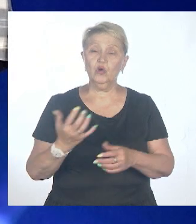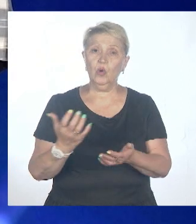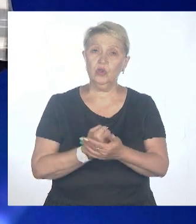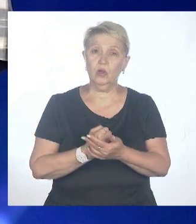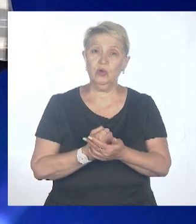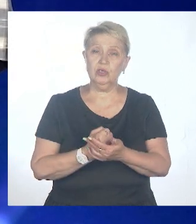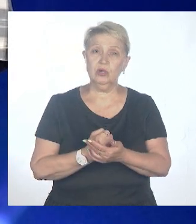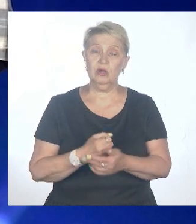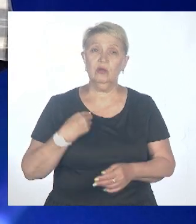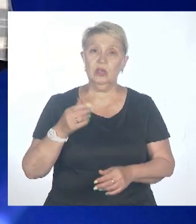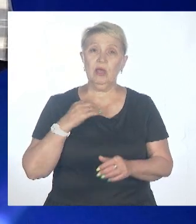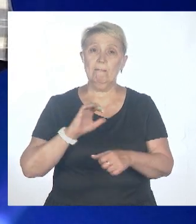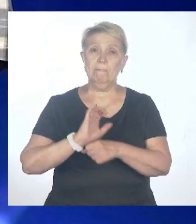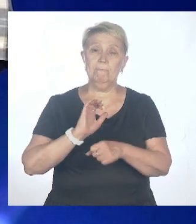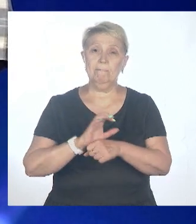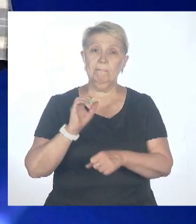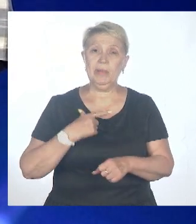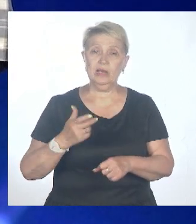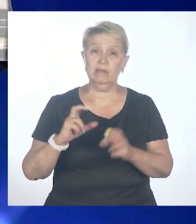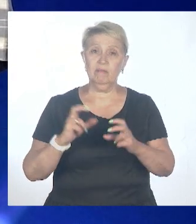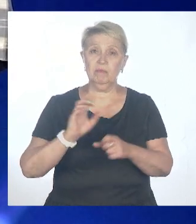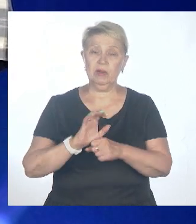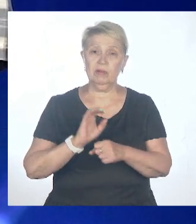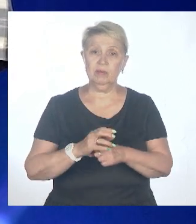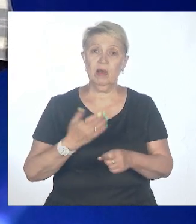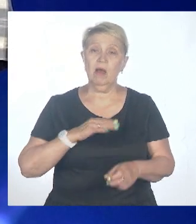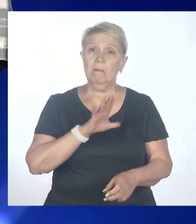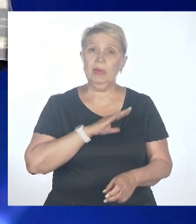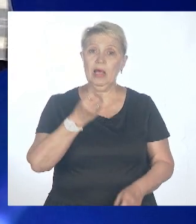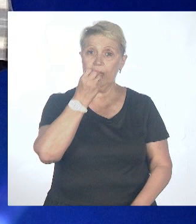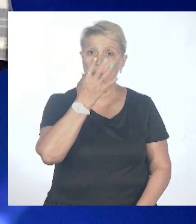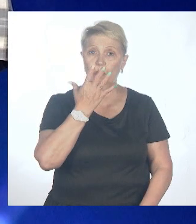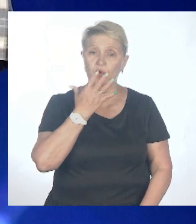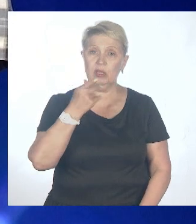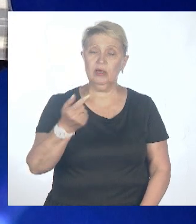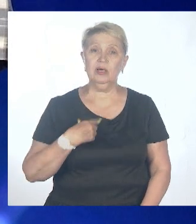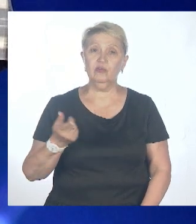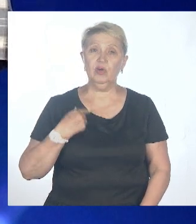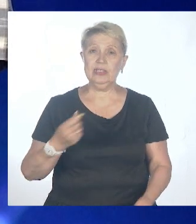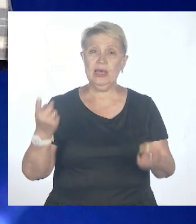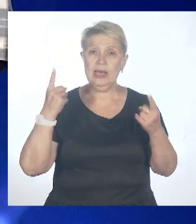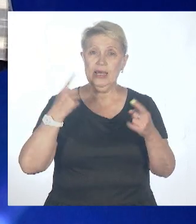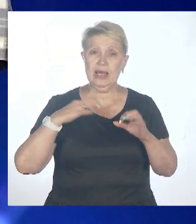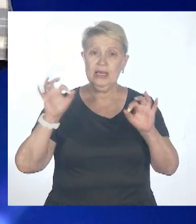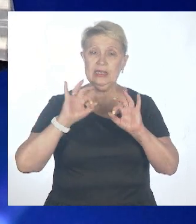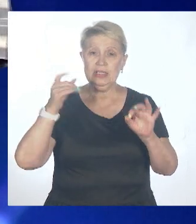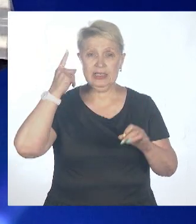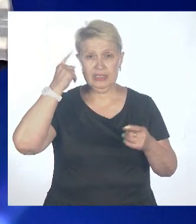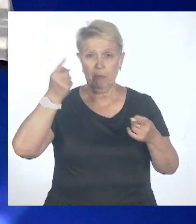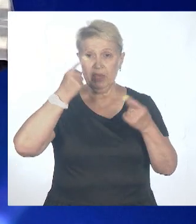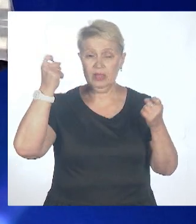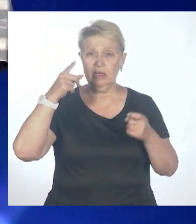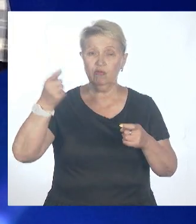масштабное производство биологического агента, была Япония. Знаменитый отряд 731, который располагался